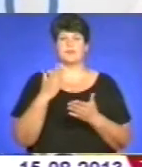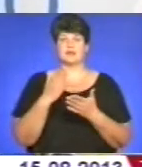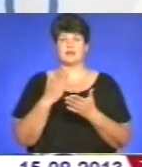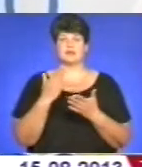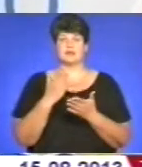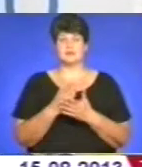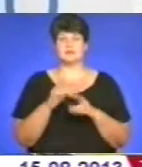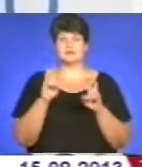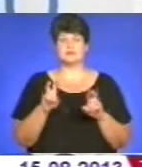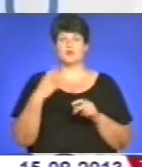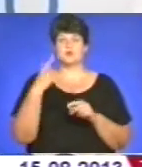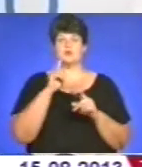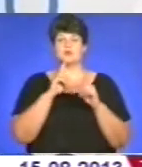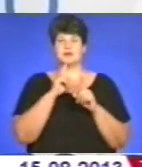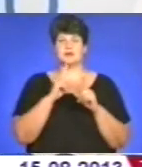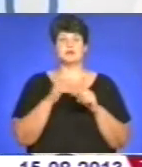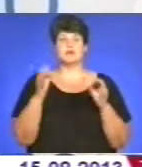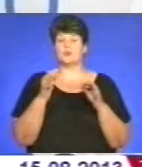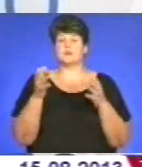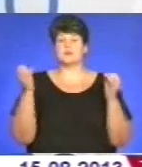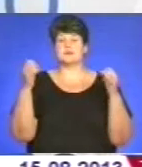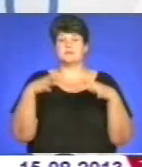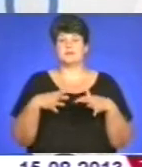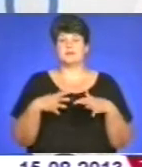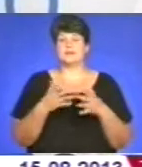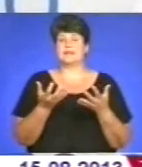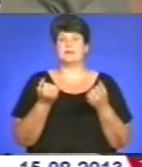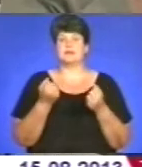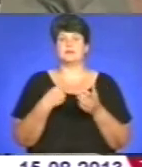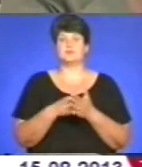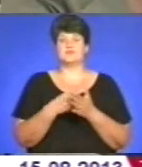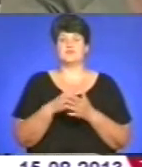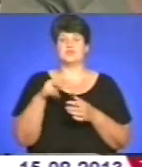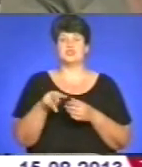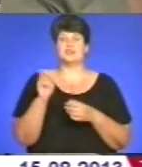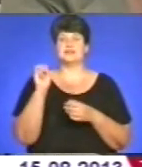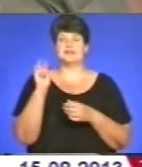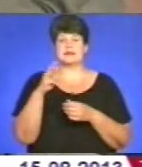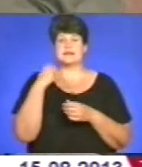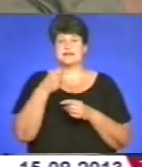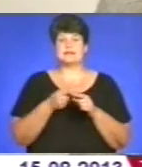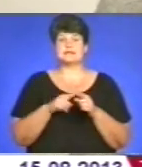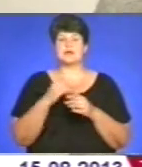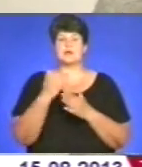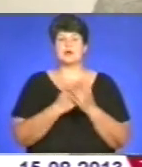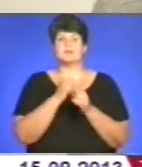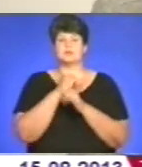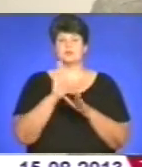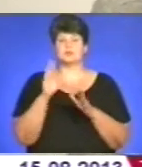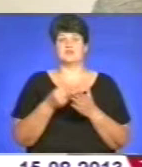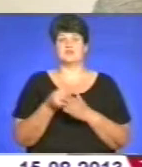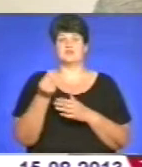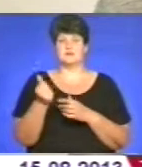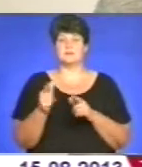обласної ради, жодного разу не збиралися, навіть не прийняти бюджет на 2013 рік. Ця програма не може бути фінансована. Підготовлено проєкт